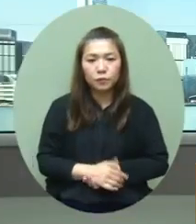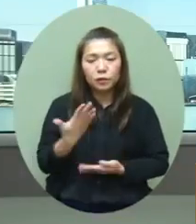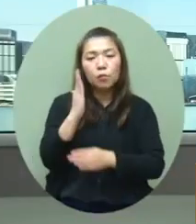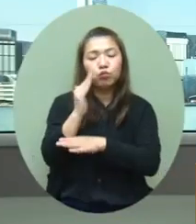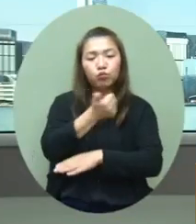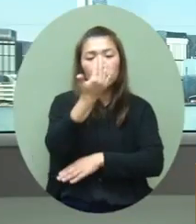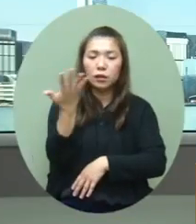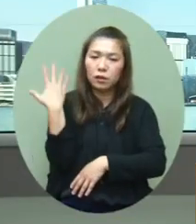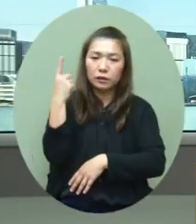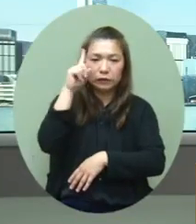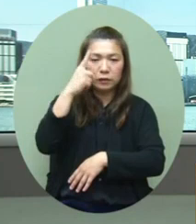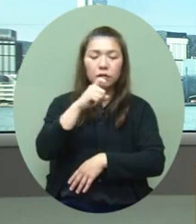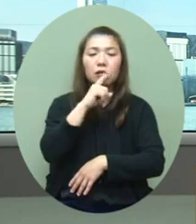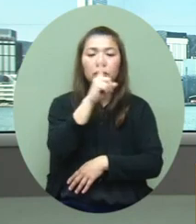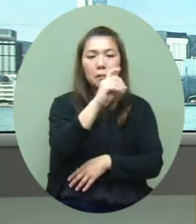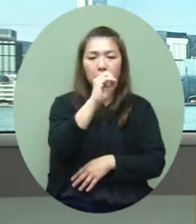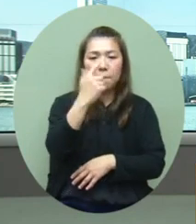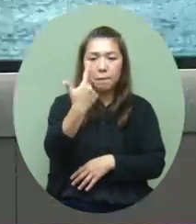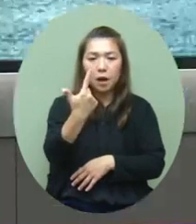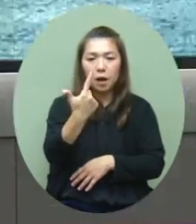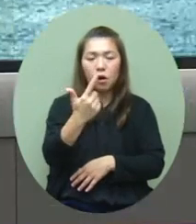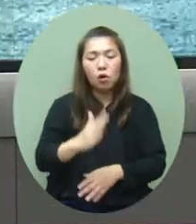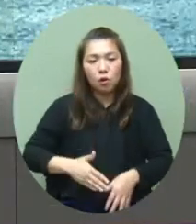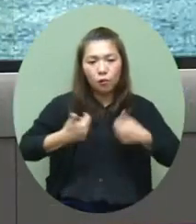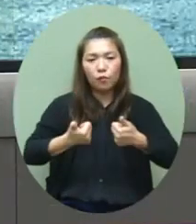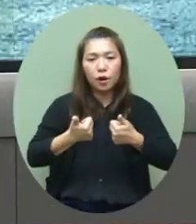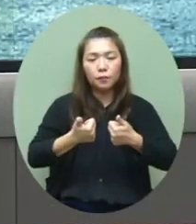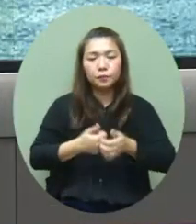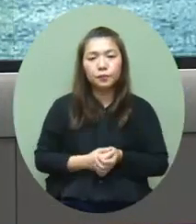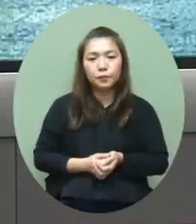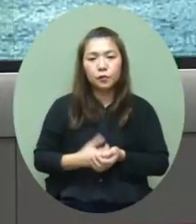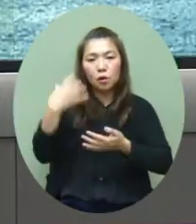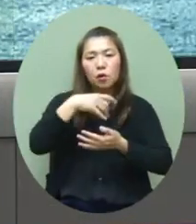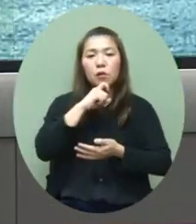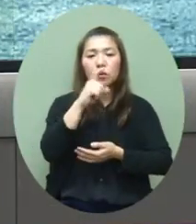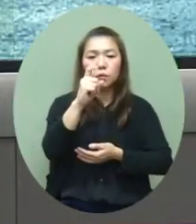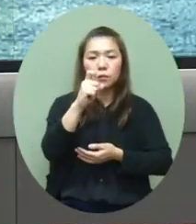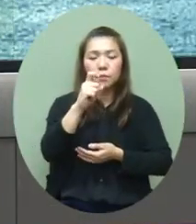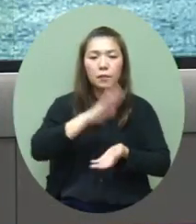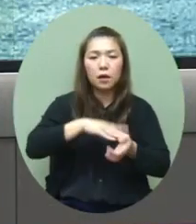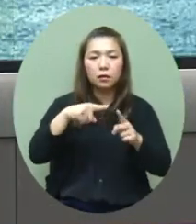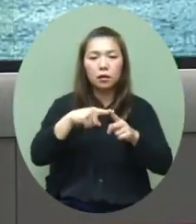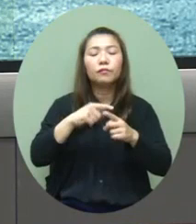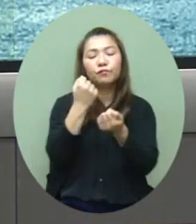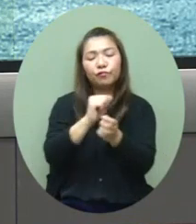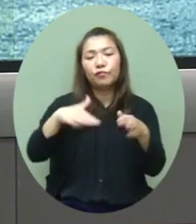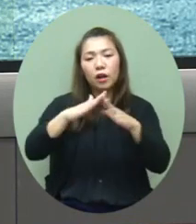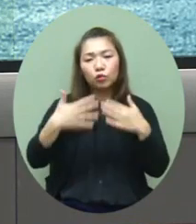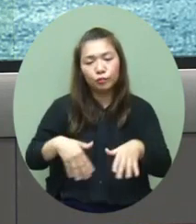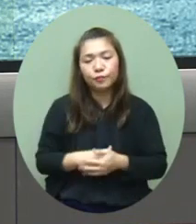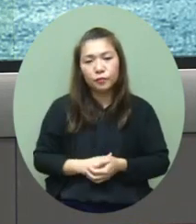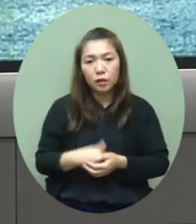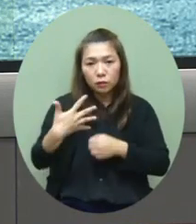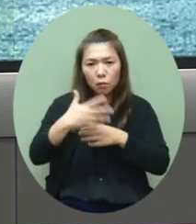过去一日有108名的病人康复当中包括了90名的病人就已经出院了